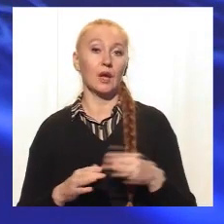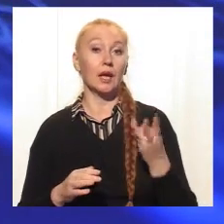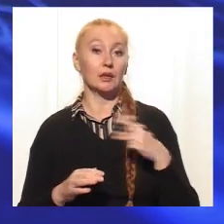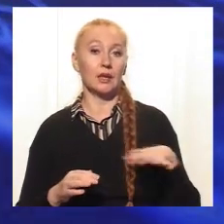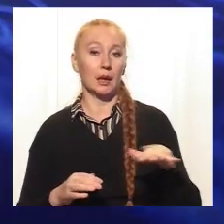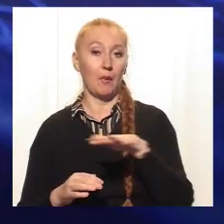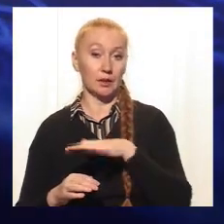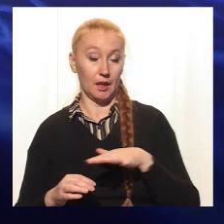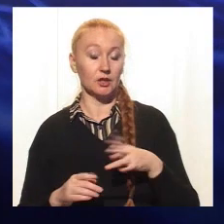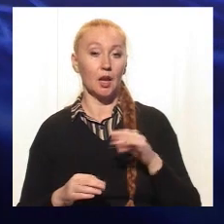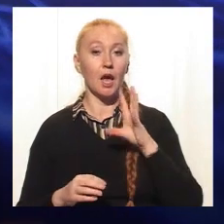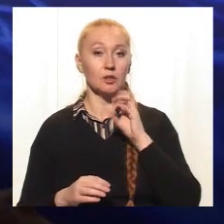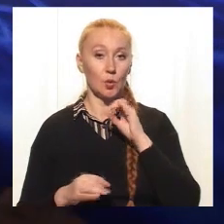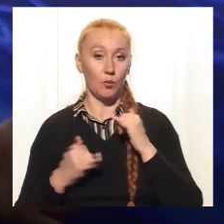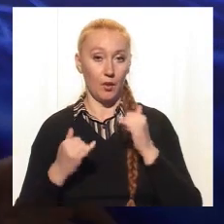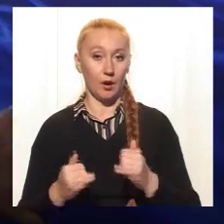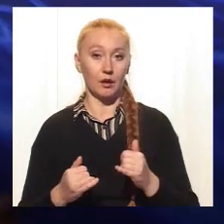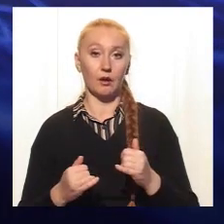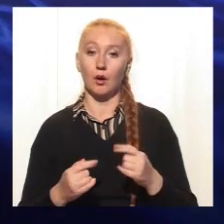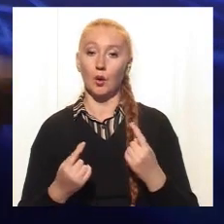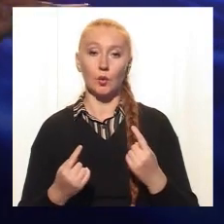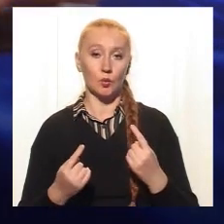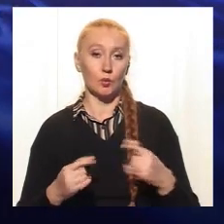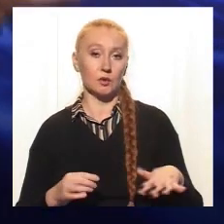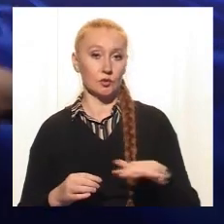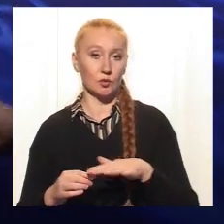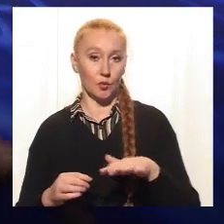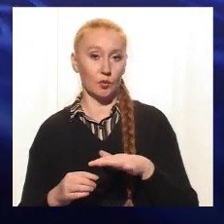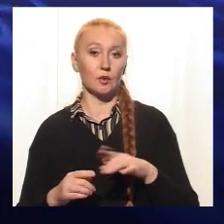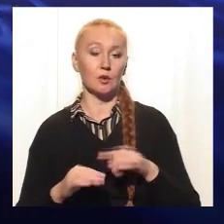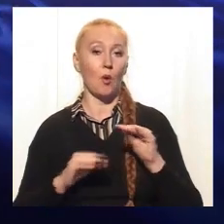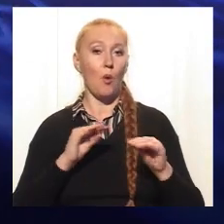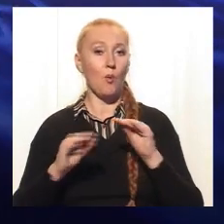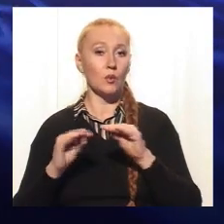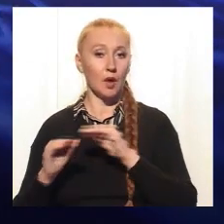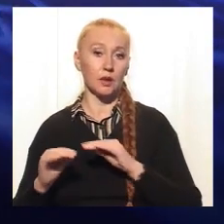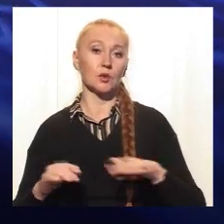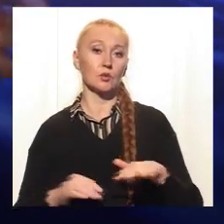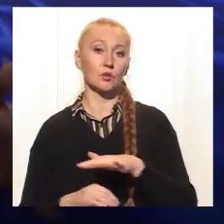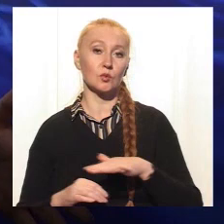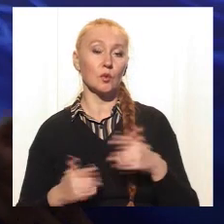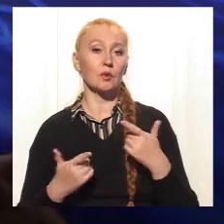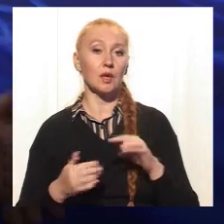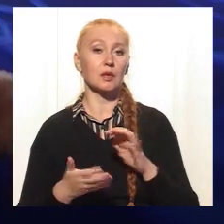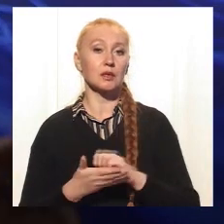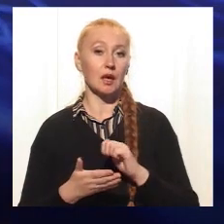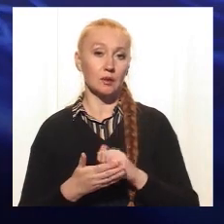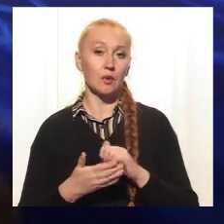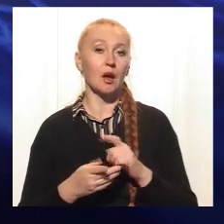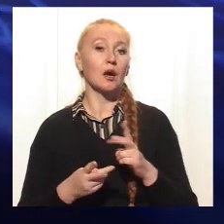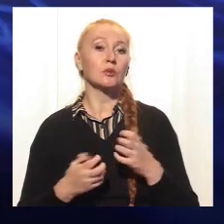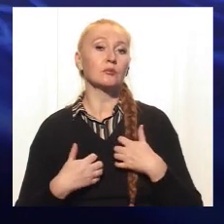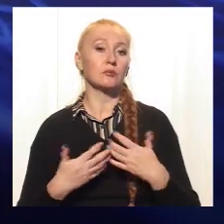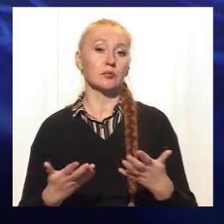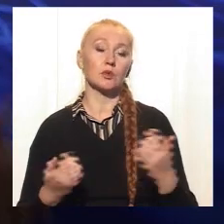майданчики для собак, три дуже великих зони з обладнанням та зону, де можна займатися чим